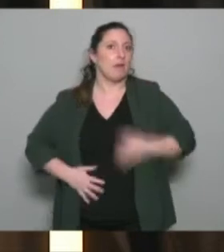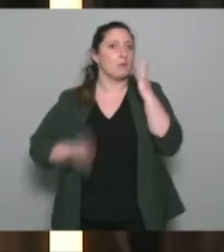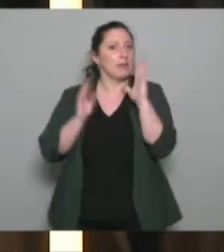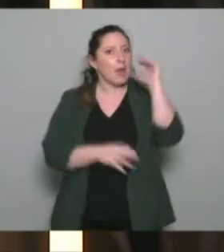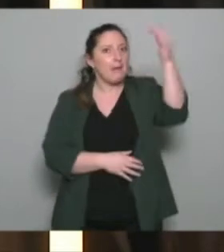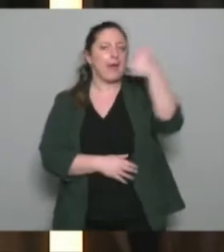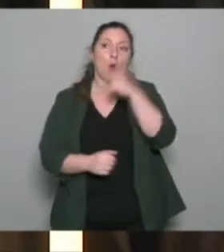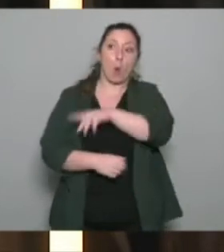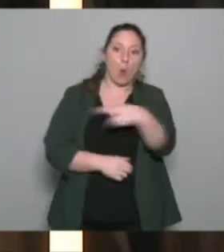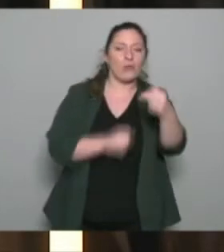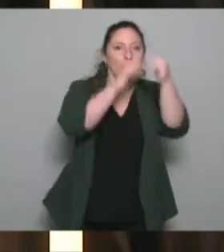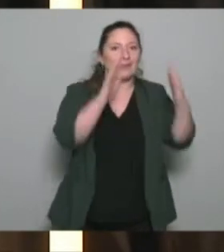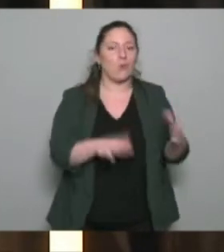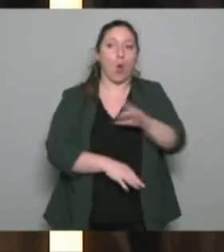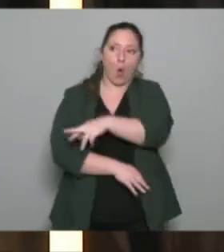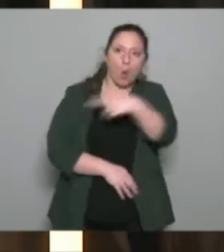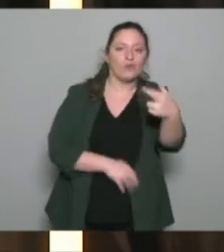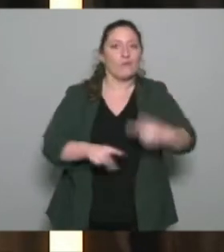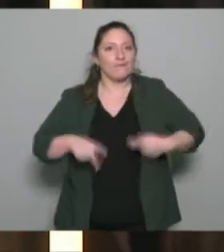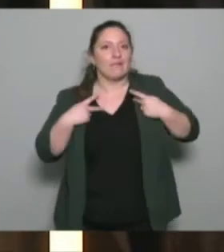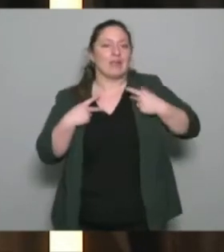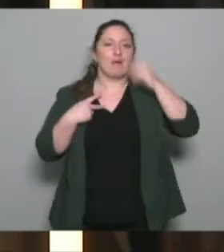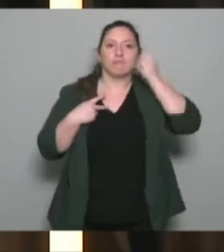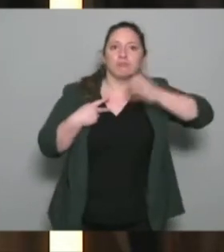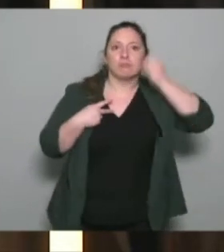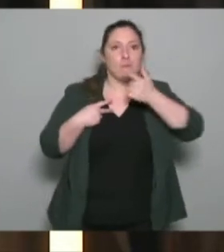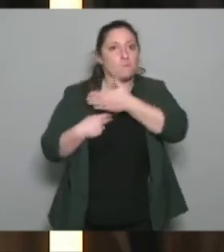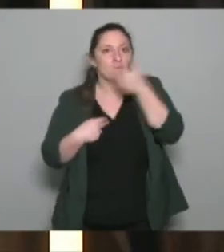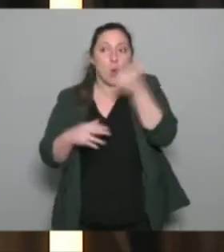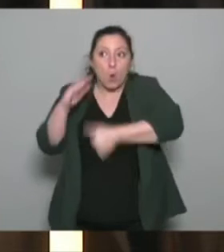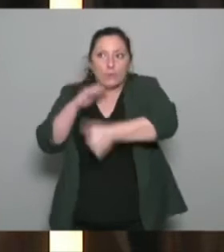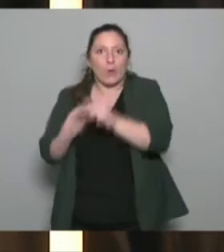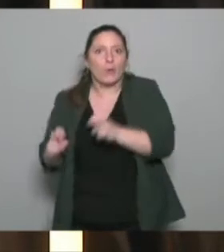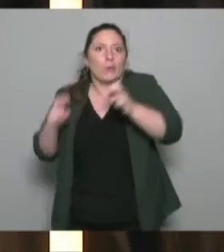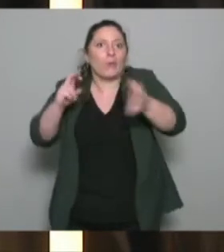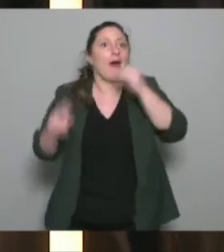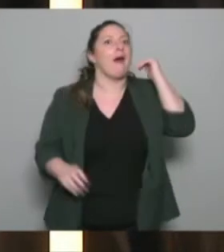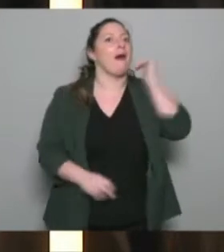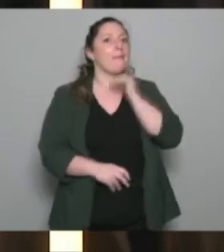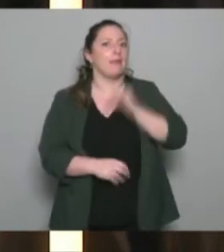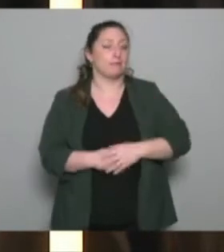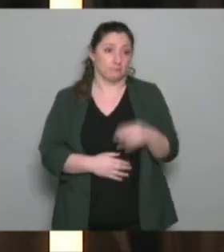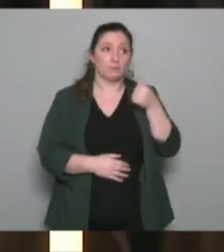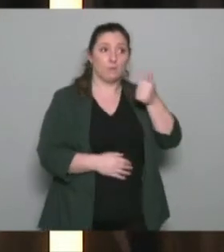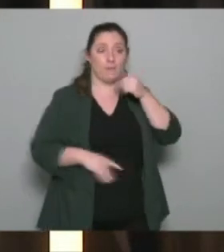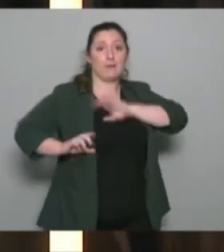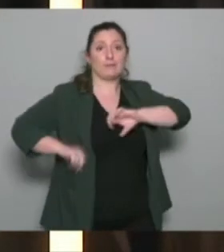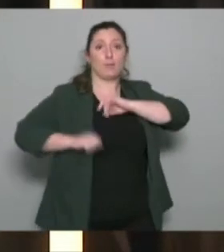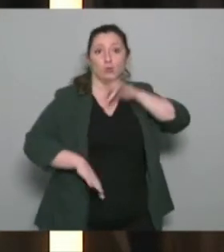Est-ce qu'elles vont retrouver plus vite l'autonomie qu'elles avaient besoin ? Et donc, il a fait une petite expérimentation